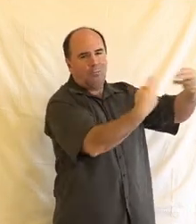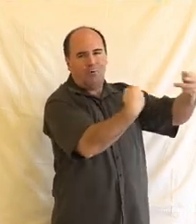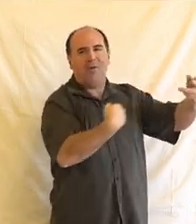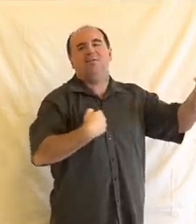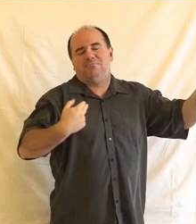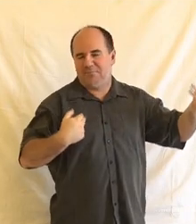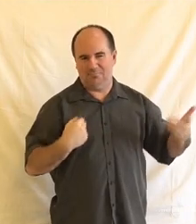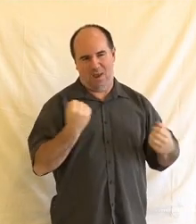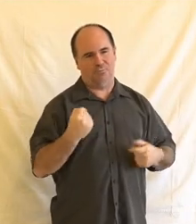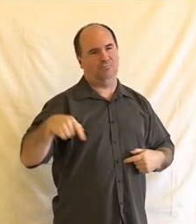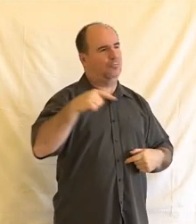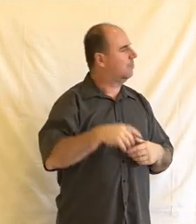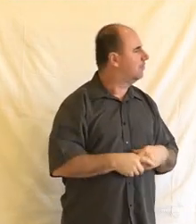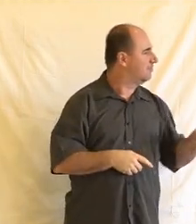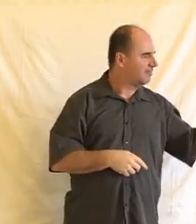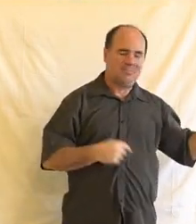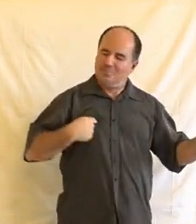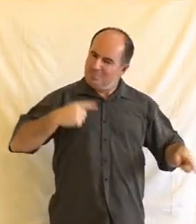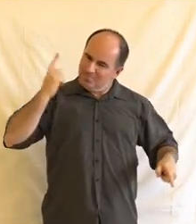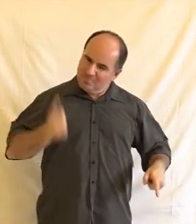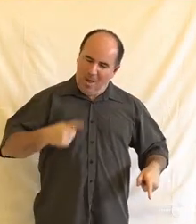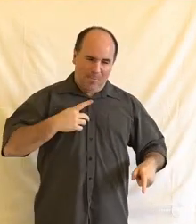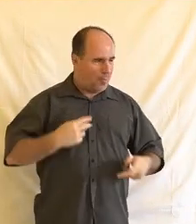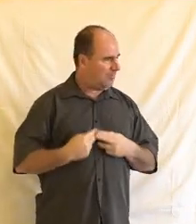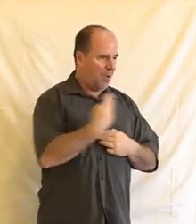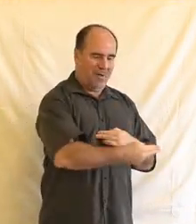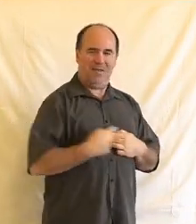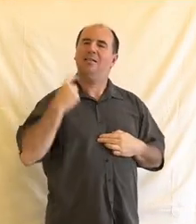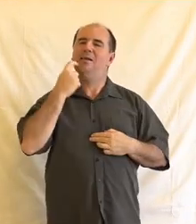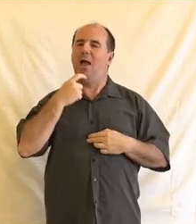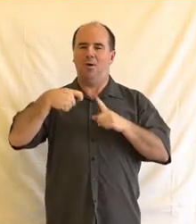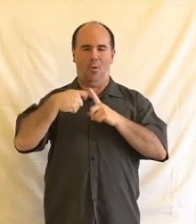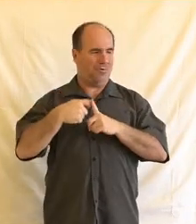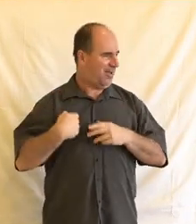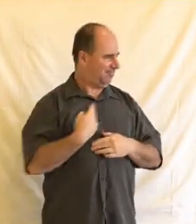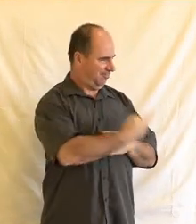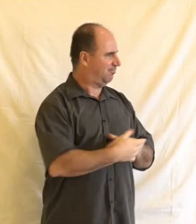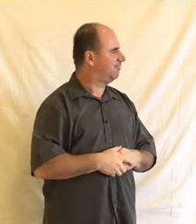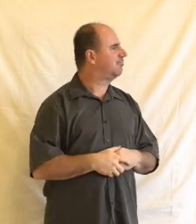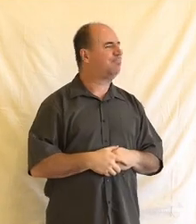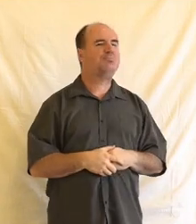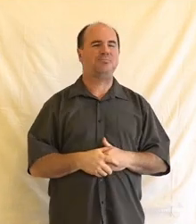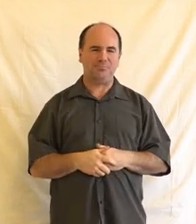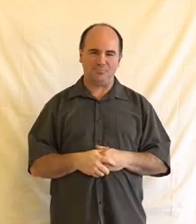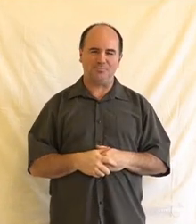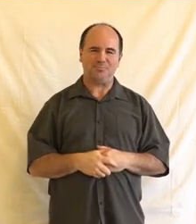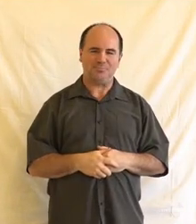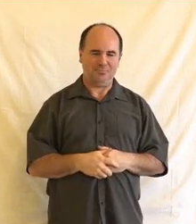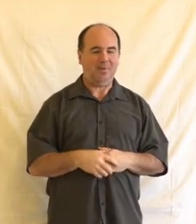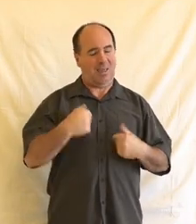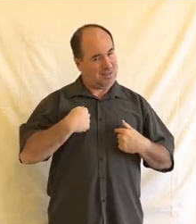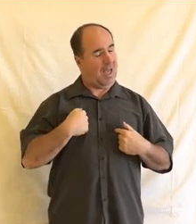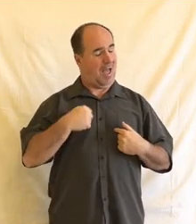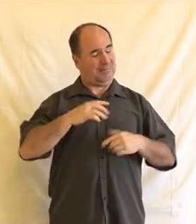Tak když jsme tady v soudu byli tak jako hezky v souladu, tak teď se nám to tady trošku konečně rozhýbe trochu. Já se přiznám, že to vidím